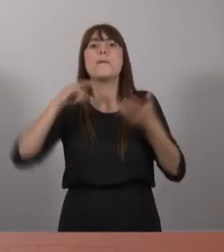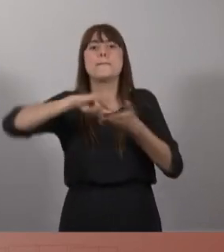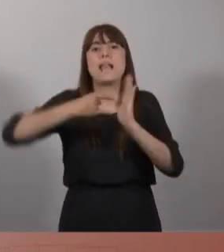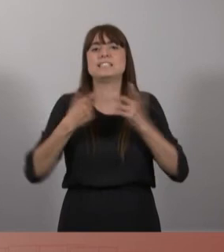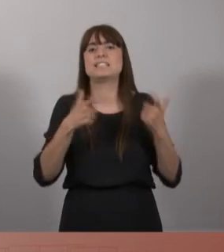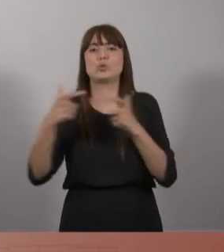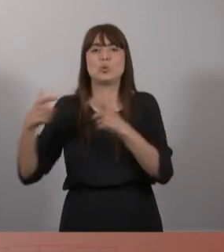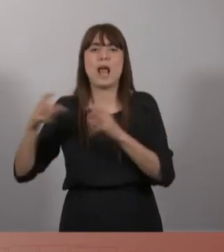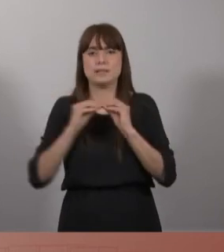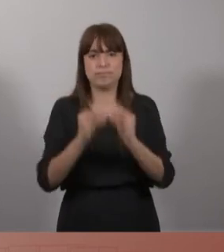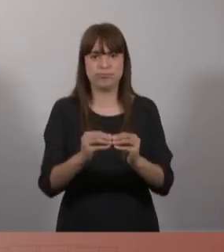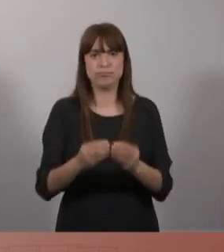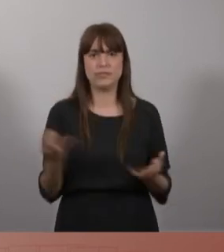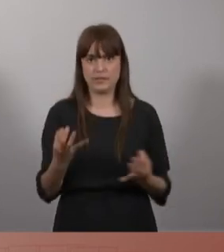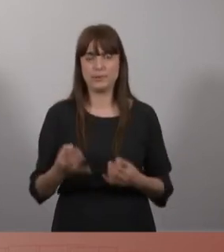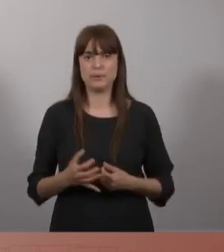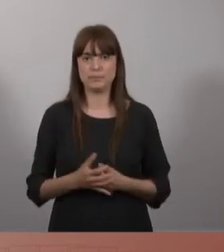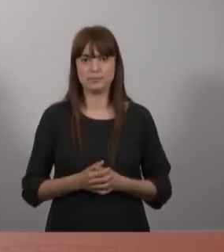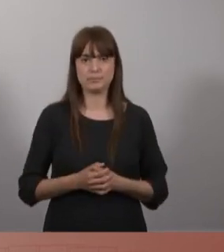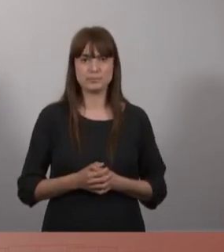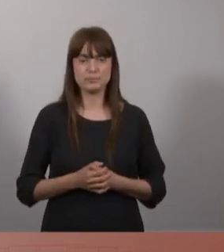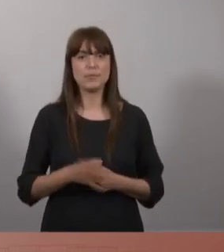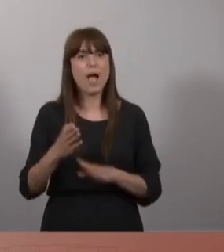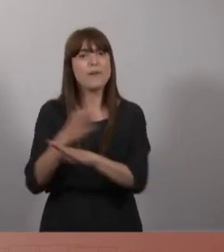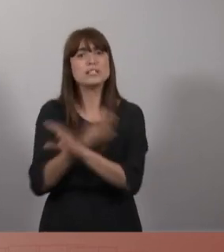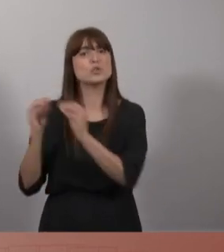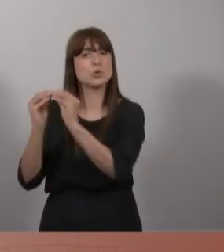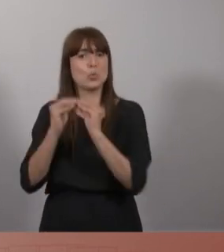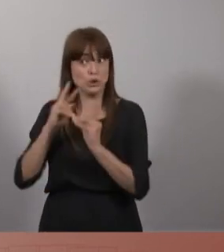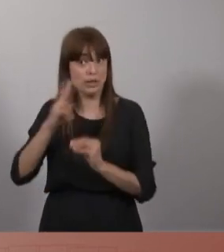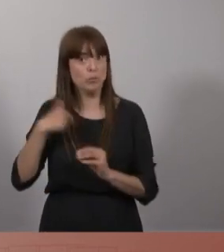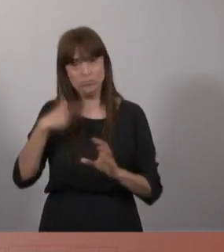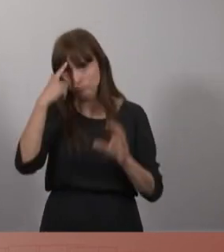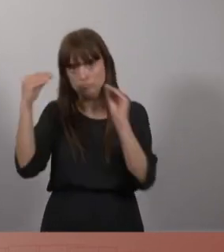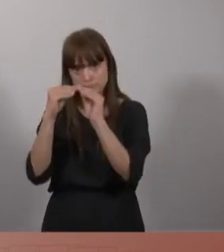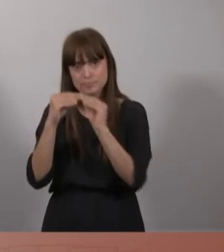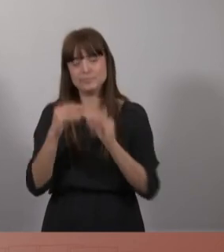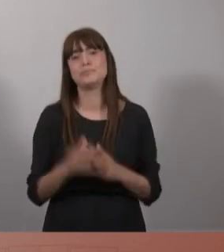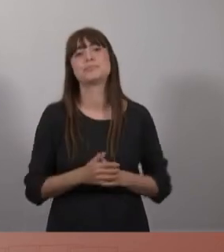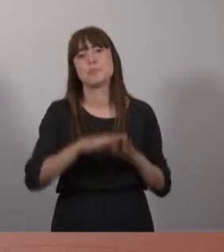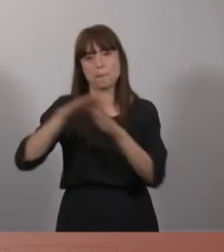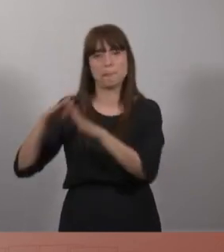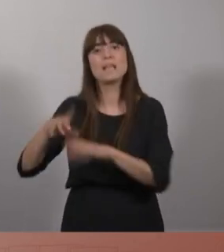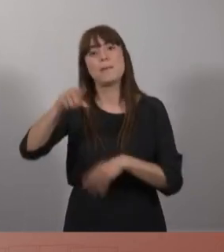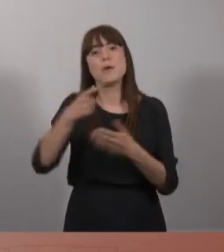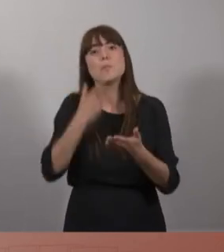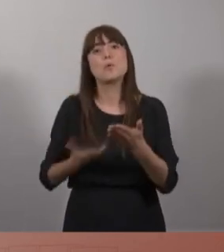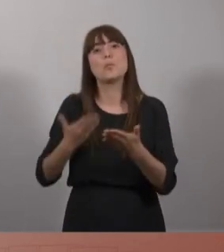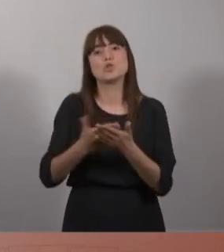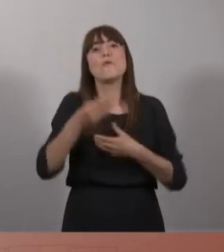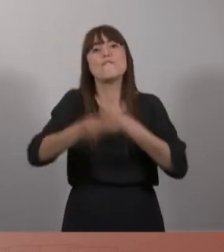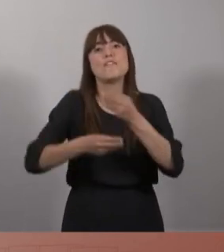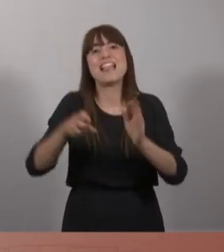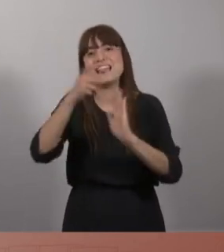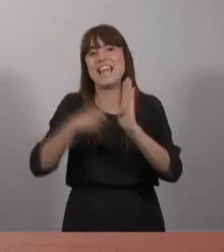també feien referència als comuns. També hem de fer la nostra pròpia llei del sol, hem de configurar